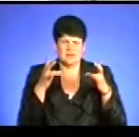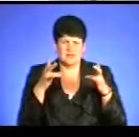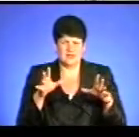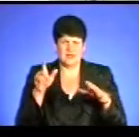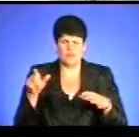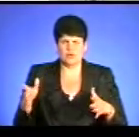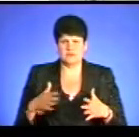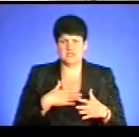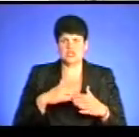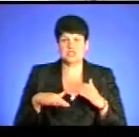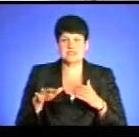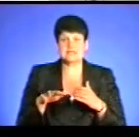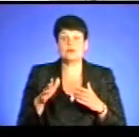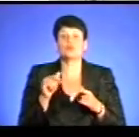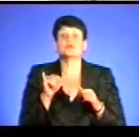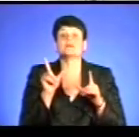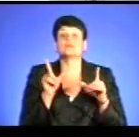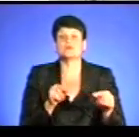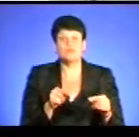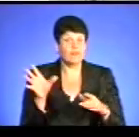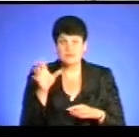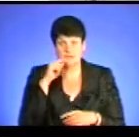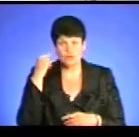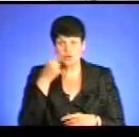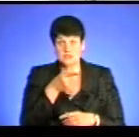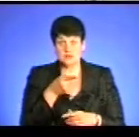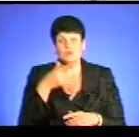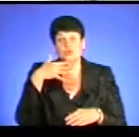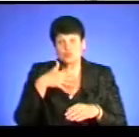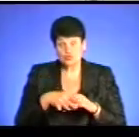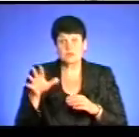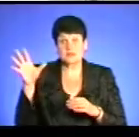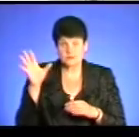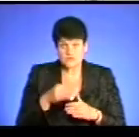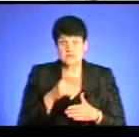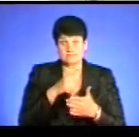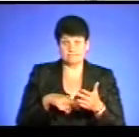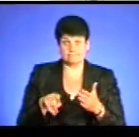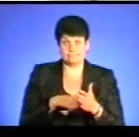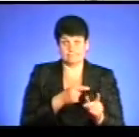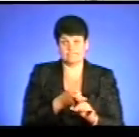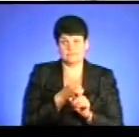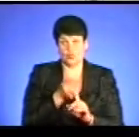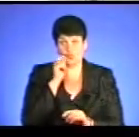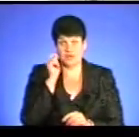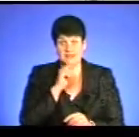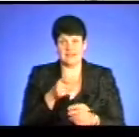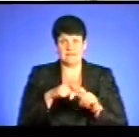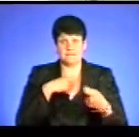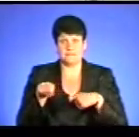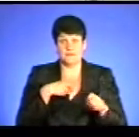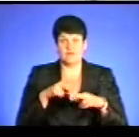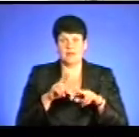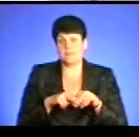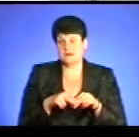зараз куди поділилися? Вони всі в Росії. Вони абсолютно свідомо перекреслили все своє минуле, свою прив'язаність до України, викинули свій паспорт і зараз